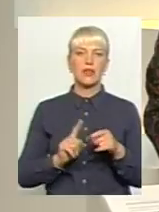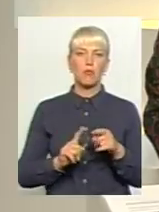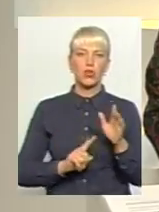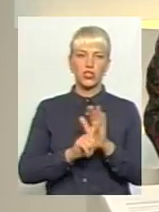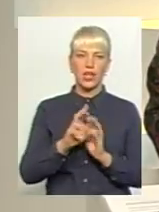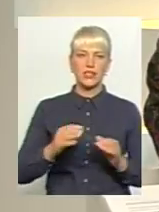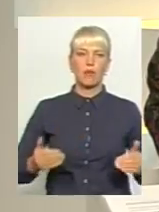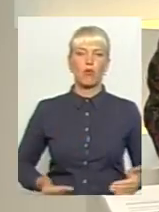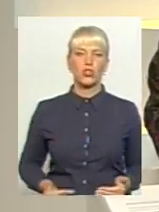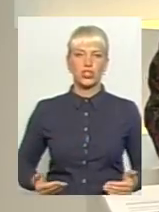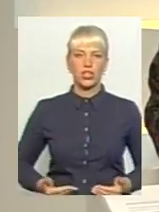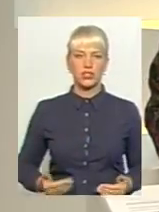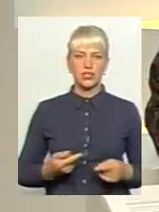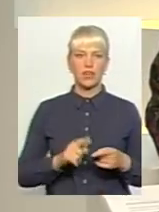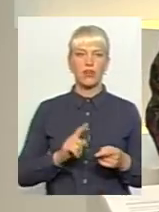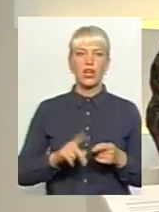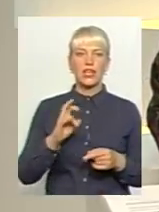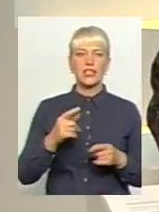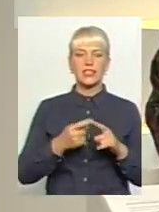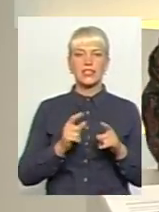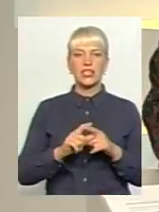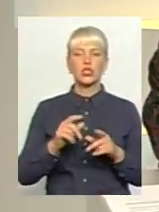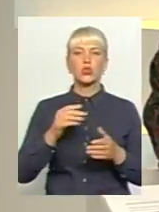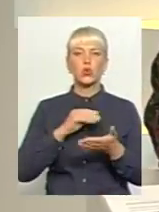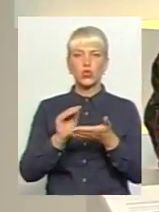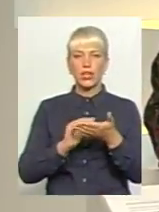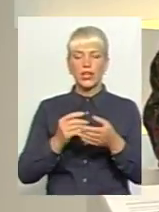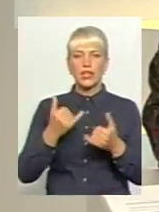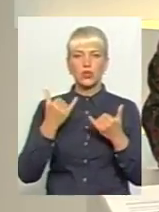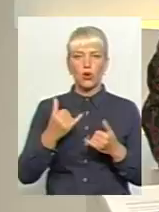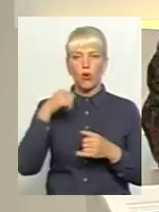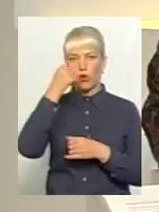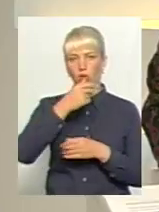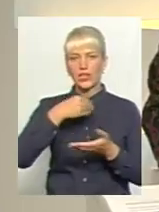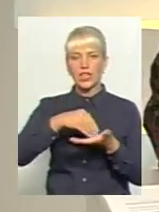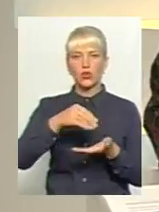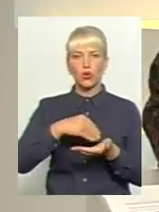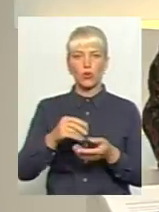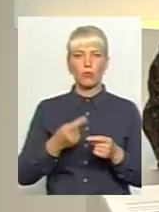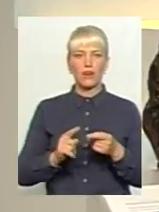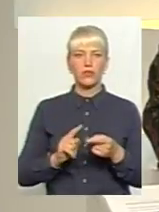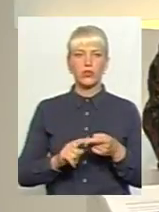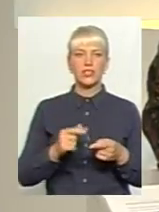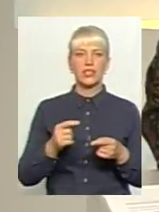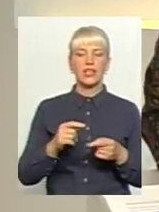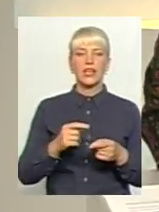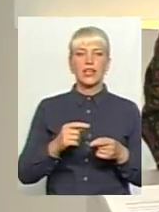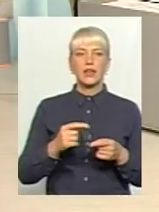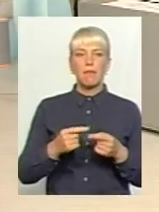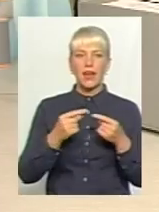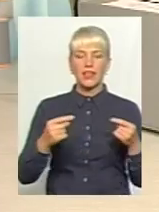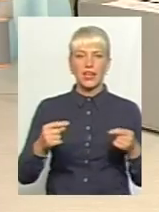кошти з нього виділяються з бюджету, і тільки цього року на закупівлі розхідних матеріалів для гемодіалізу у Хмельницькій